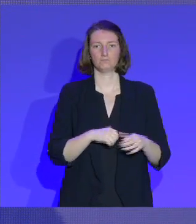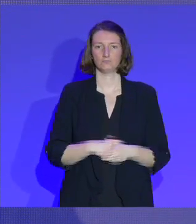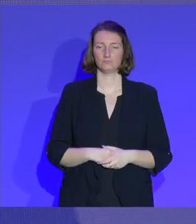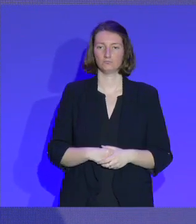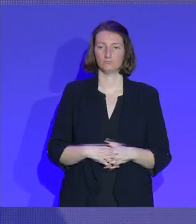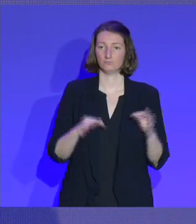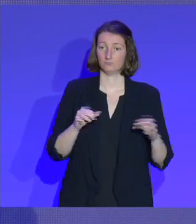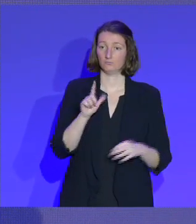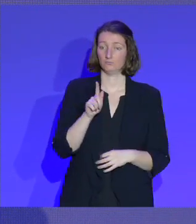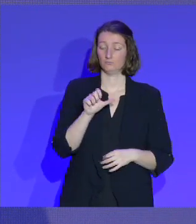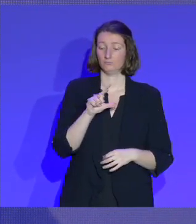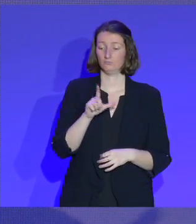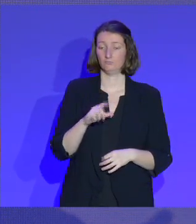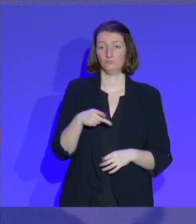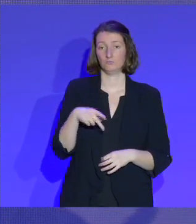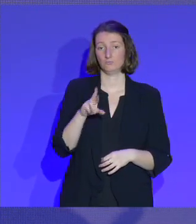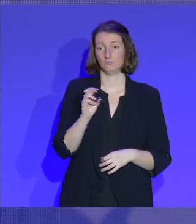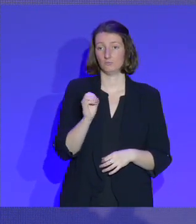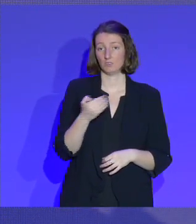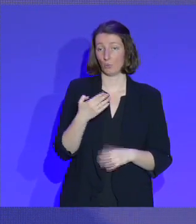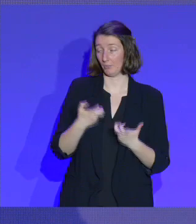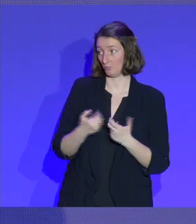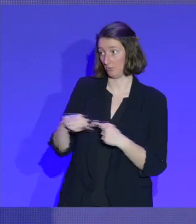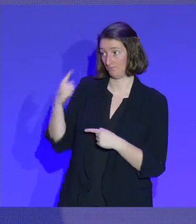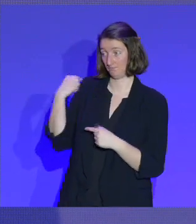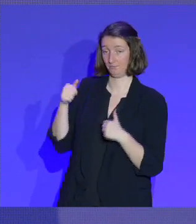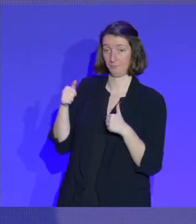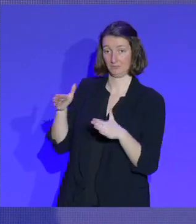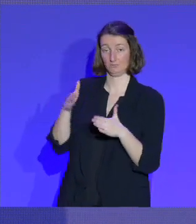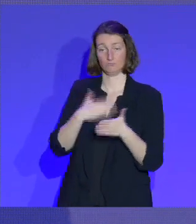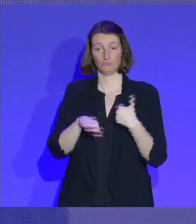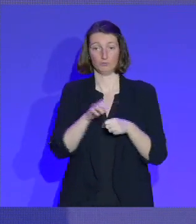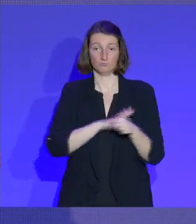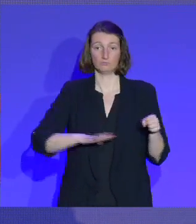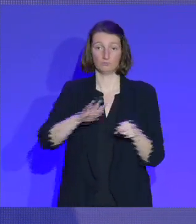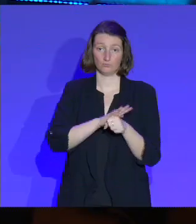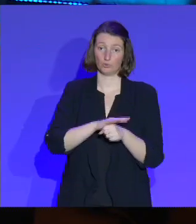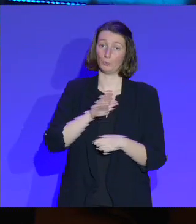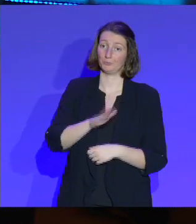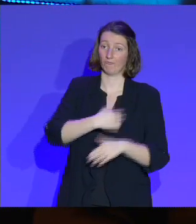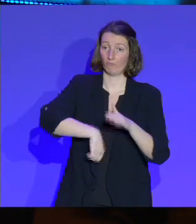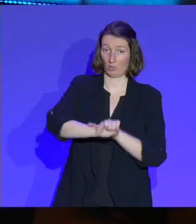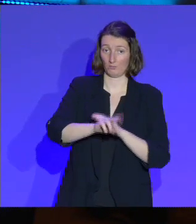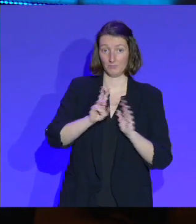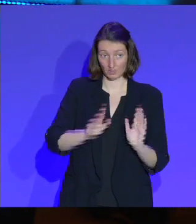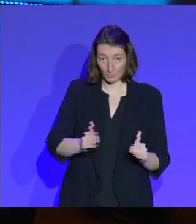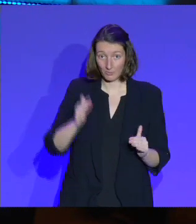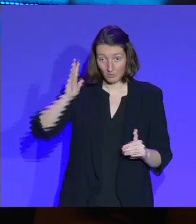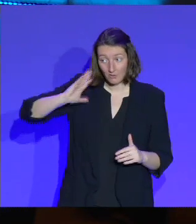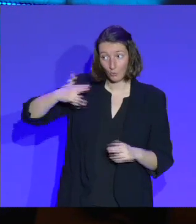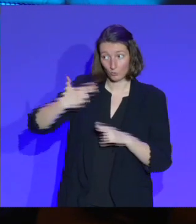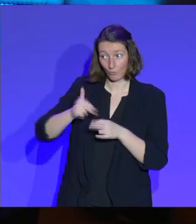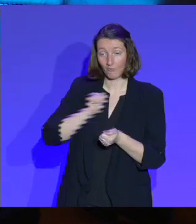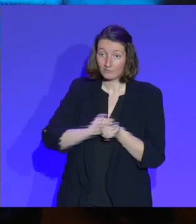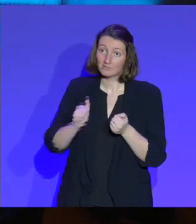Gazprom a été sorti de l'UEFA, mais c'était quand même la Ligue des champions Gazprom. Ça en dit long aussi sur ce type d